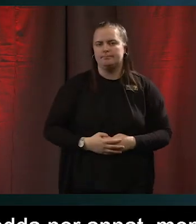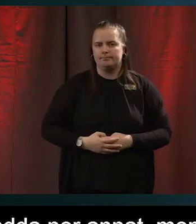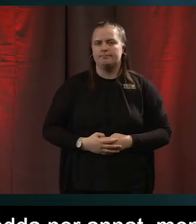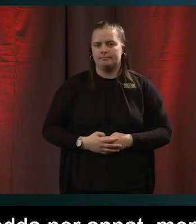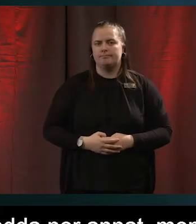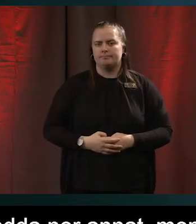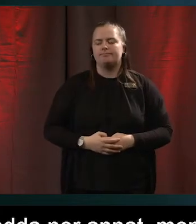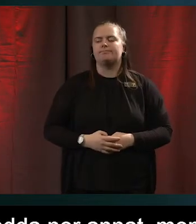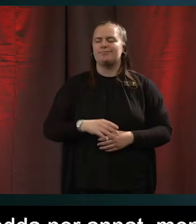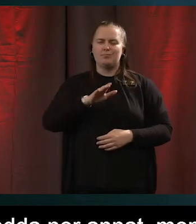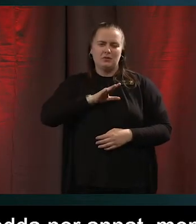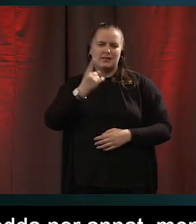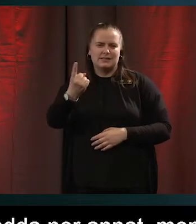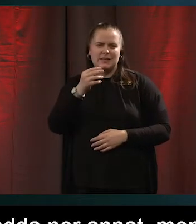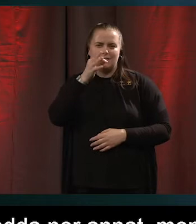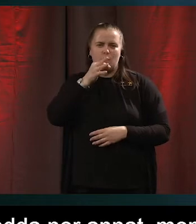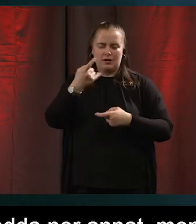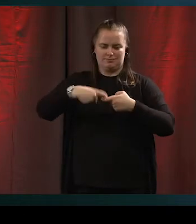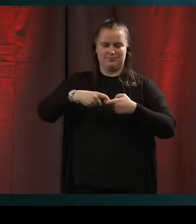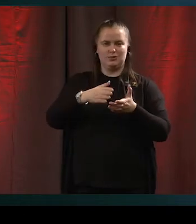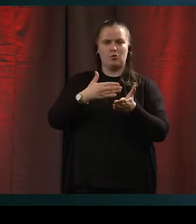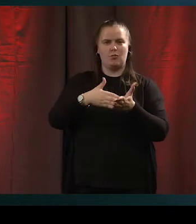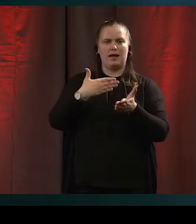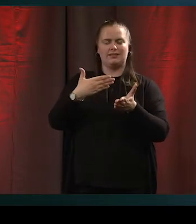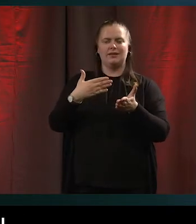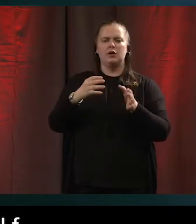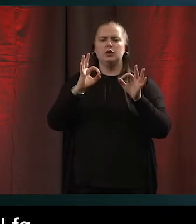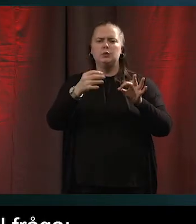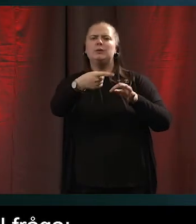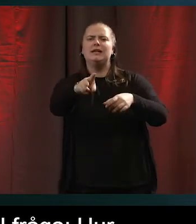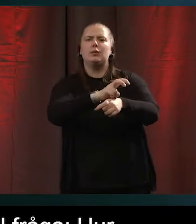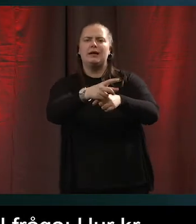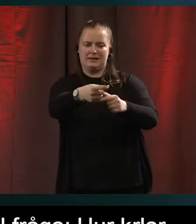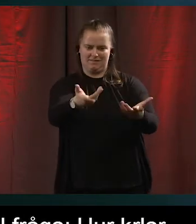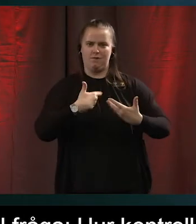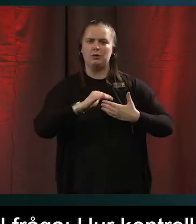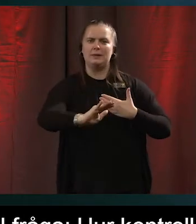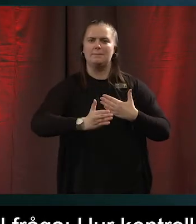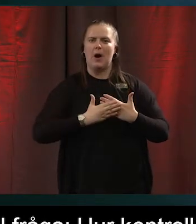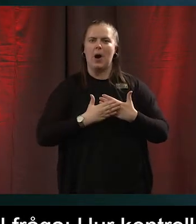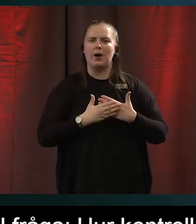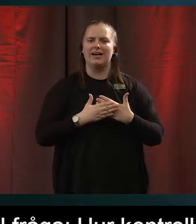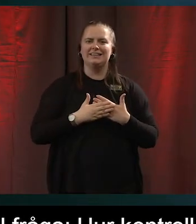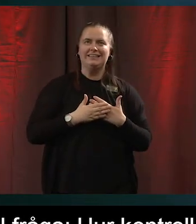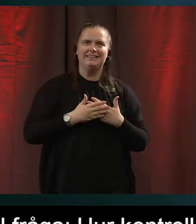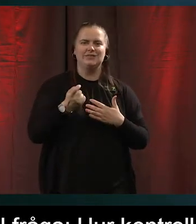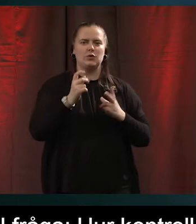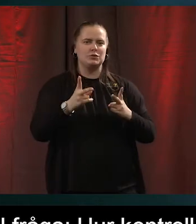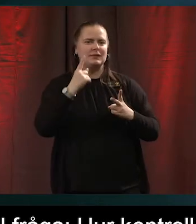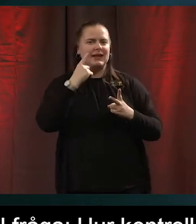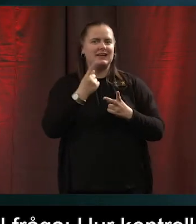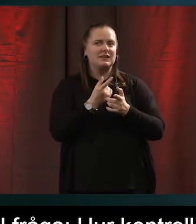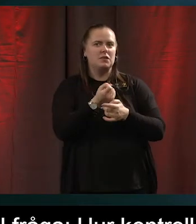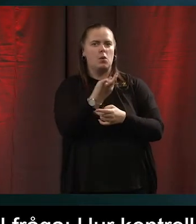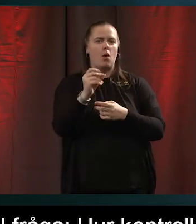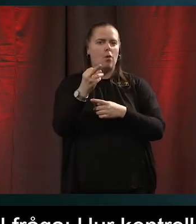Det var en till fråga på surfplattorna och det var hur kontrollerar ni att ni får tillbaka dem? Det är någon som ser ett par år in i framtiden här.